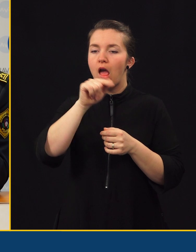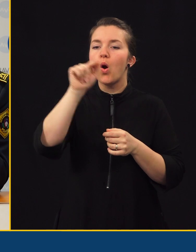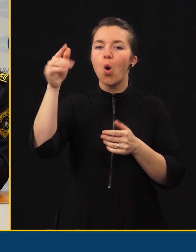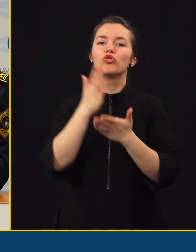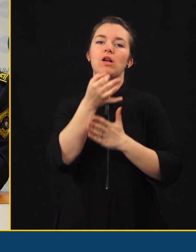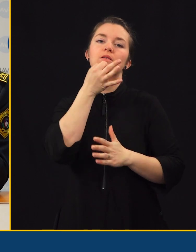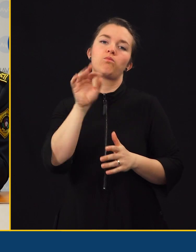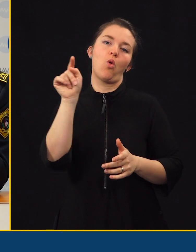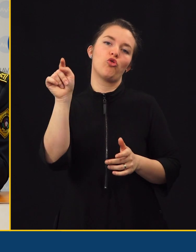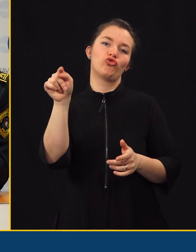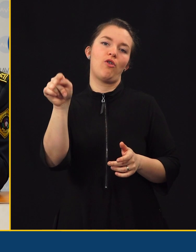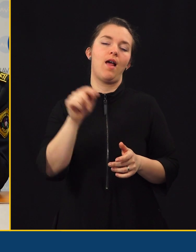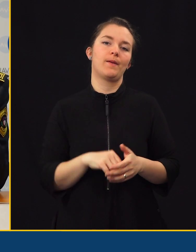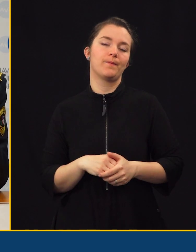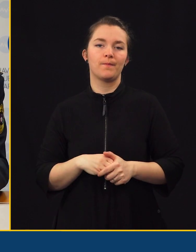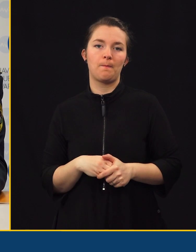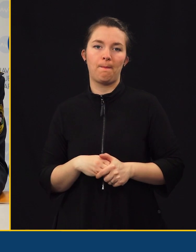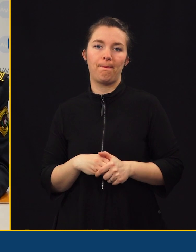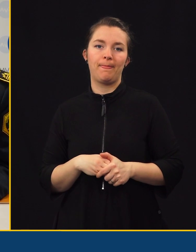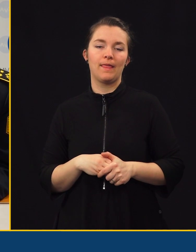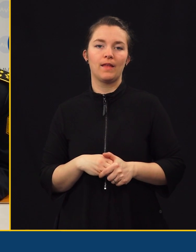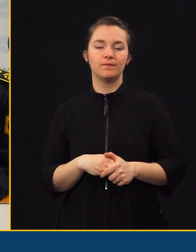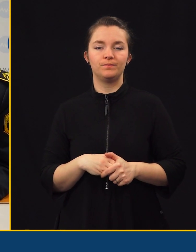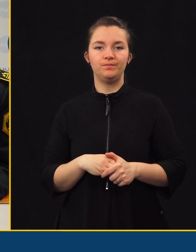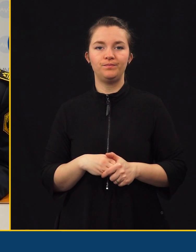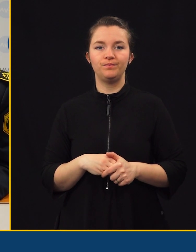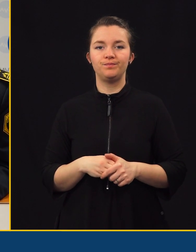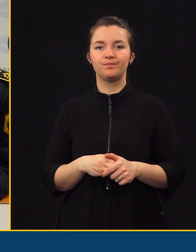izboljšali. Zvod Kapun, kaj za to dvet? Ja,